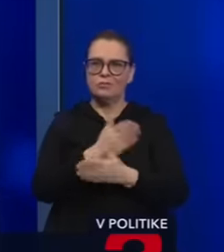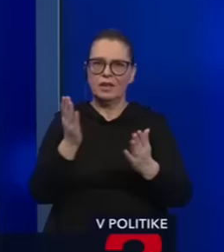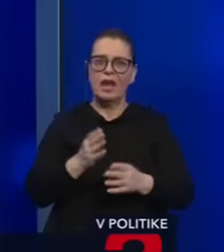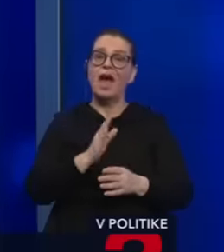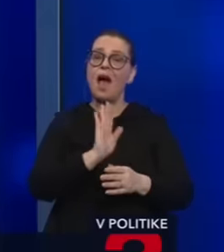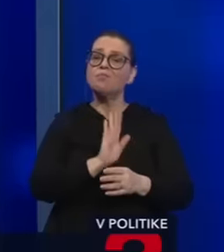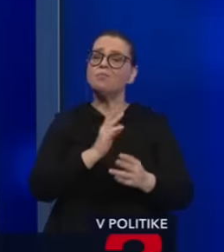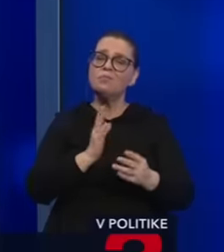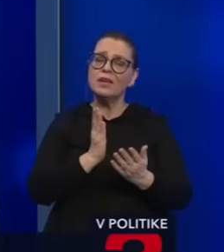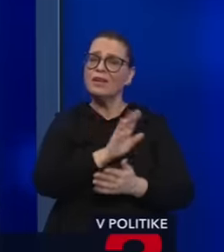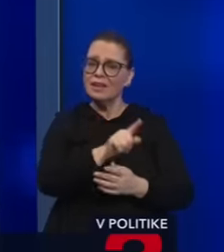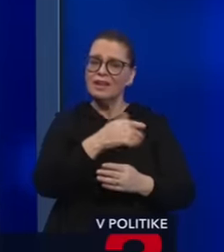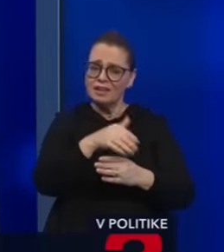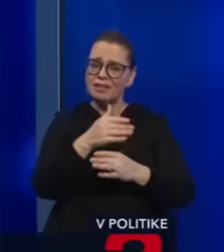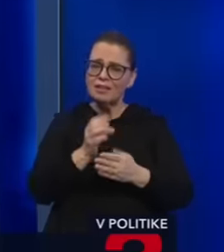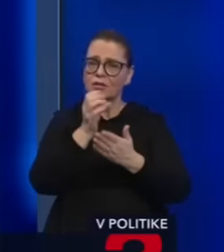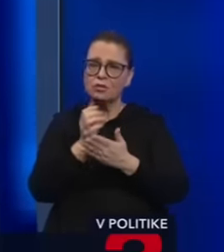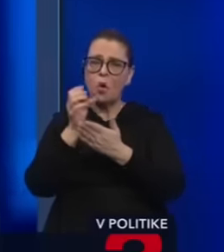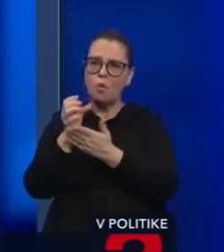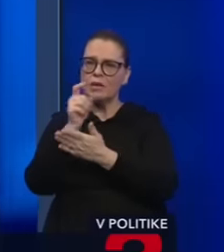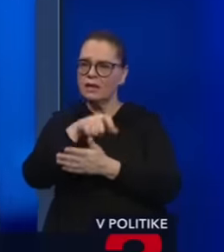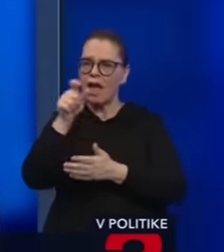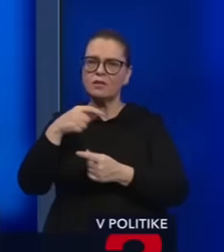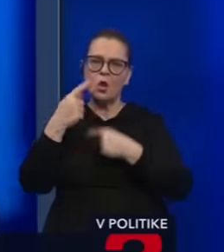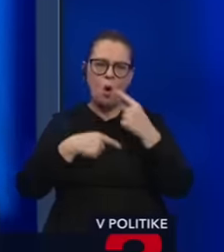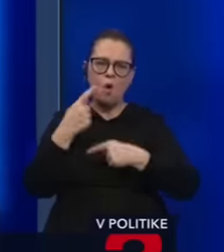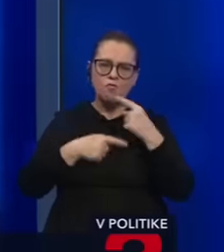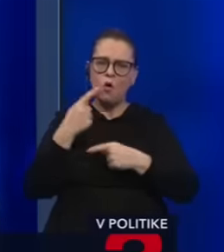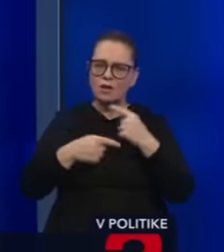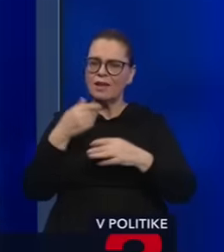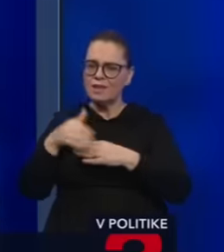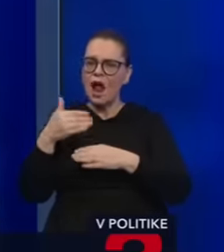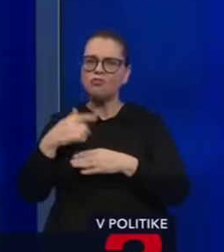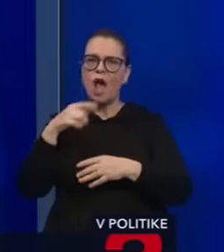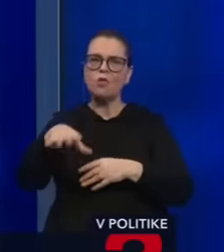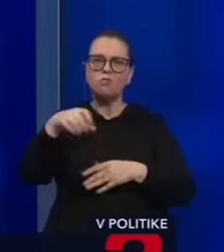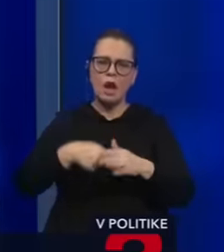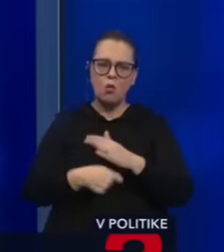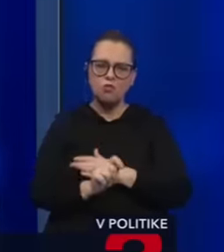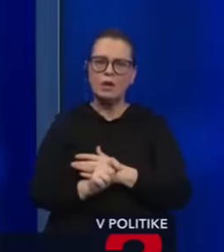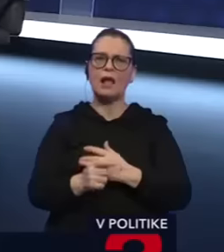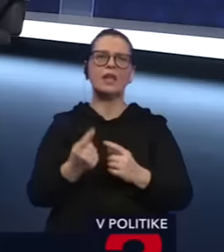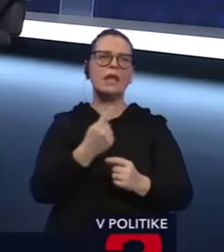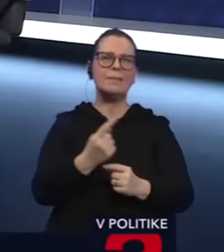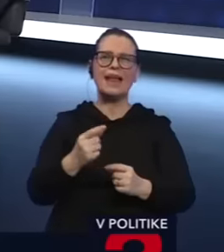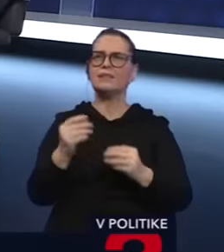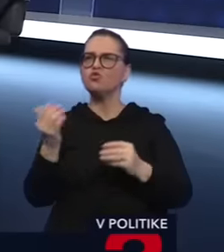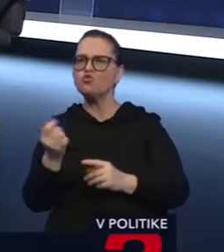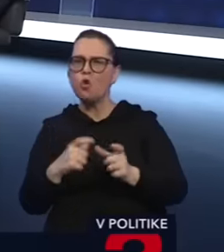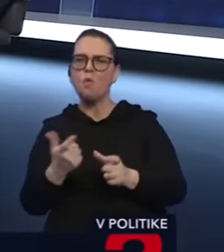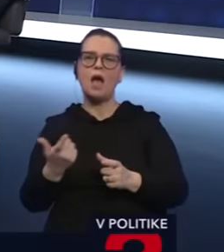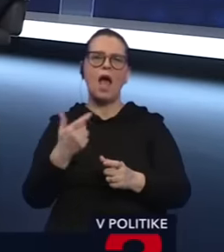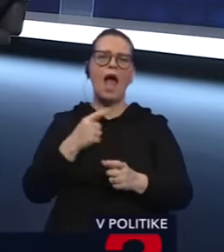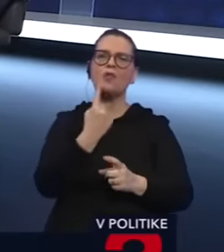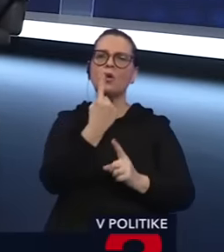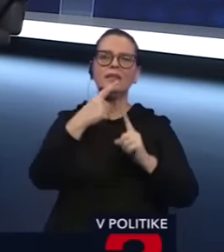ich nominanti, Imrece, Máko a ďalší, postupne o tom vypovedajú. Suchoba a tak ďalej. Ako sa tu brali úplatky. Ako za obrovské milióny tu robili IT